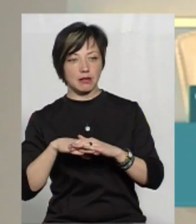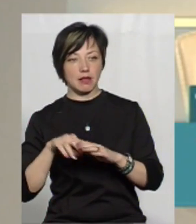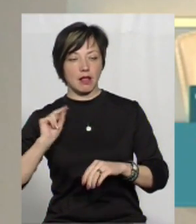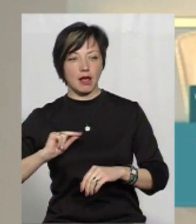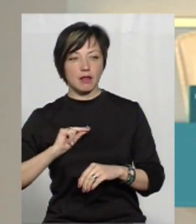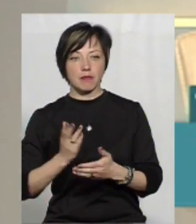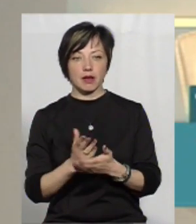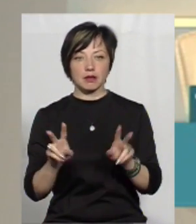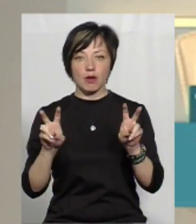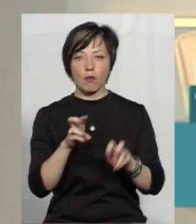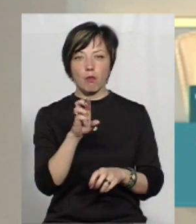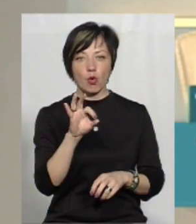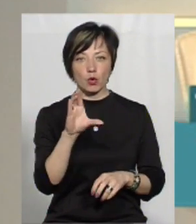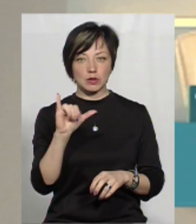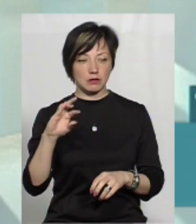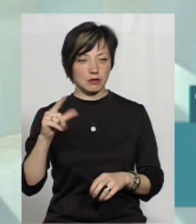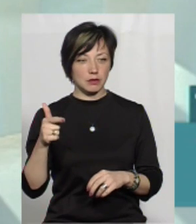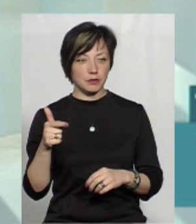Ще він має назву босінг.